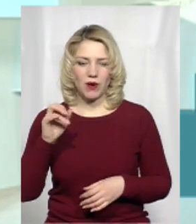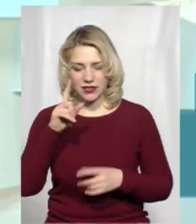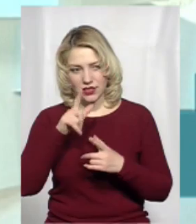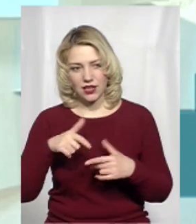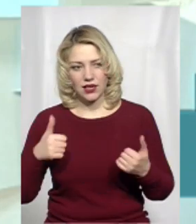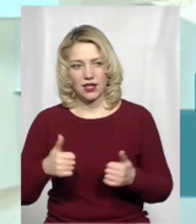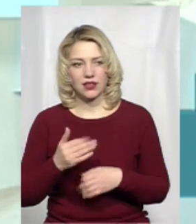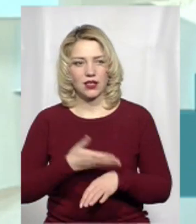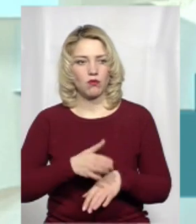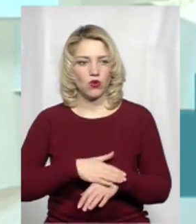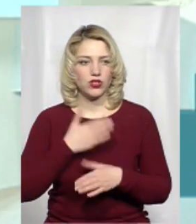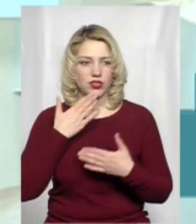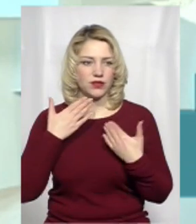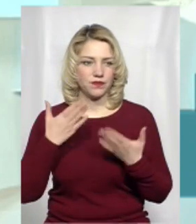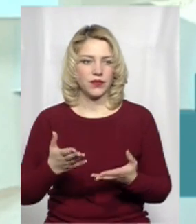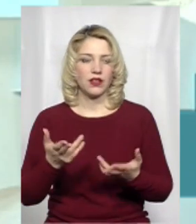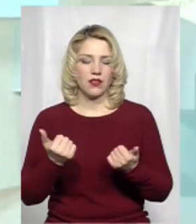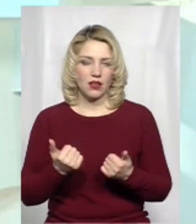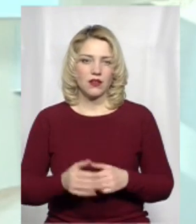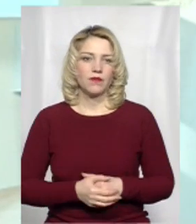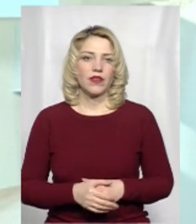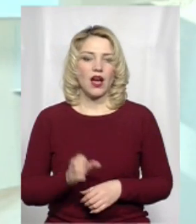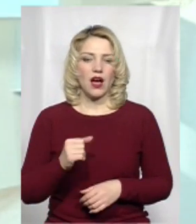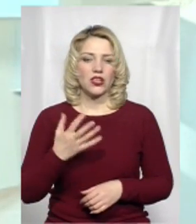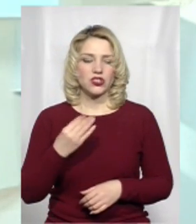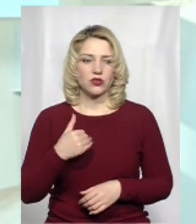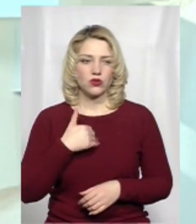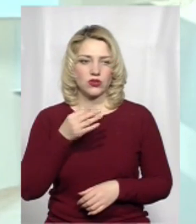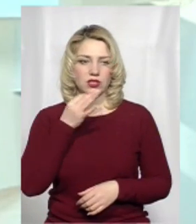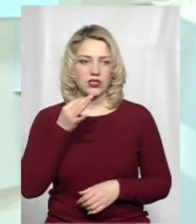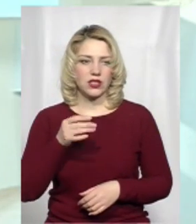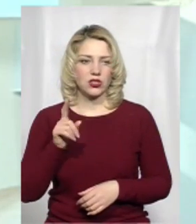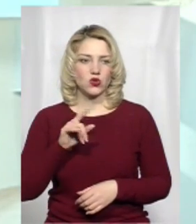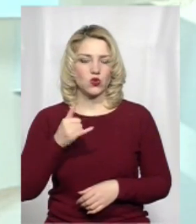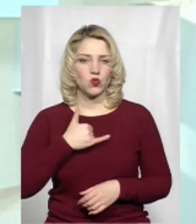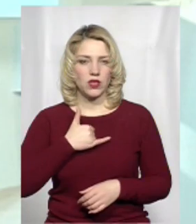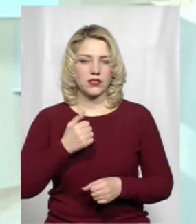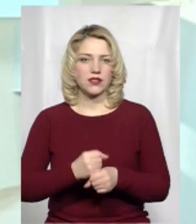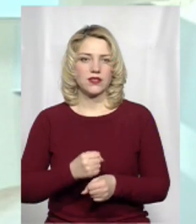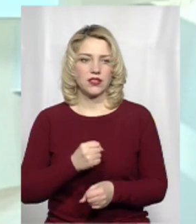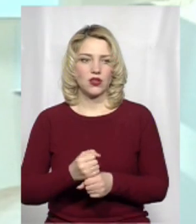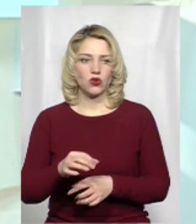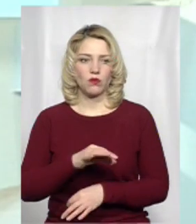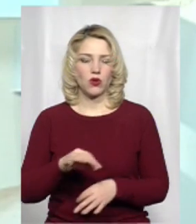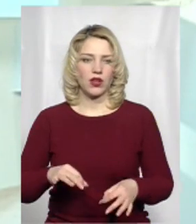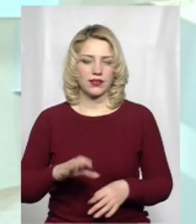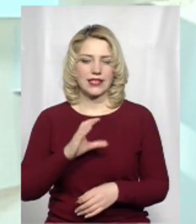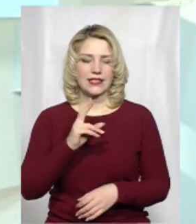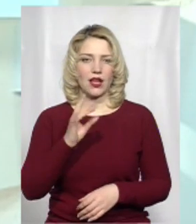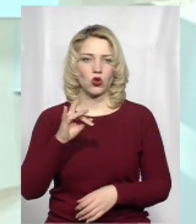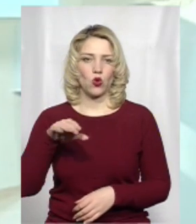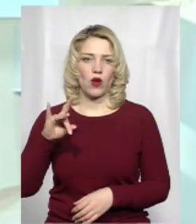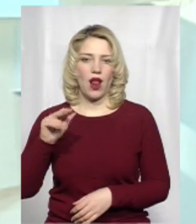Польщі? Ну, звісно ж, так. Але хочу сказати також, що у нас діють проекти секторальної